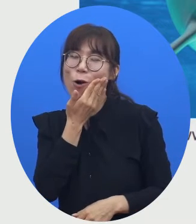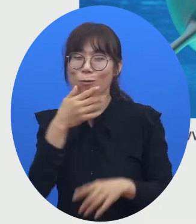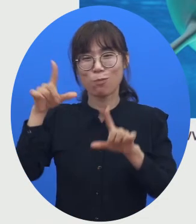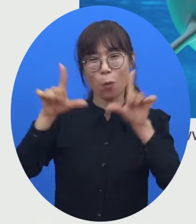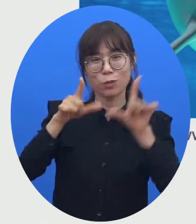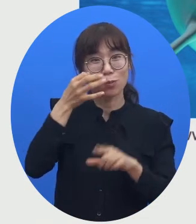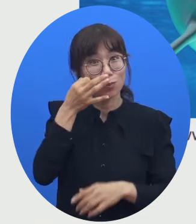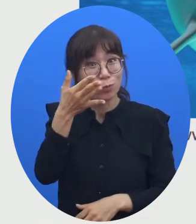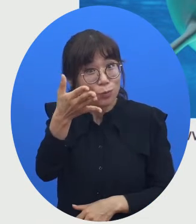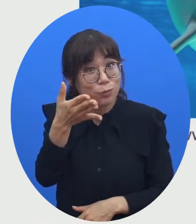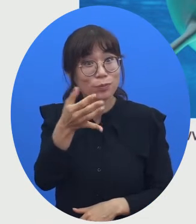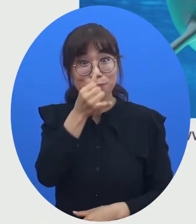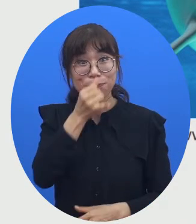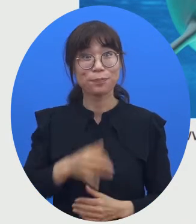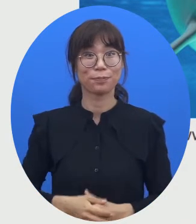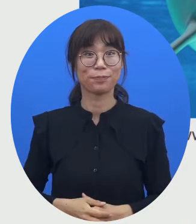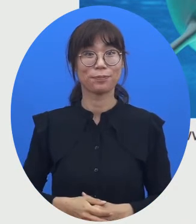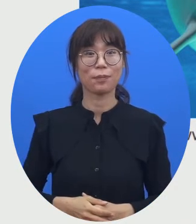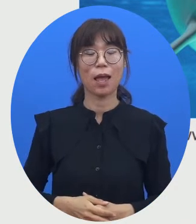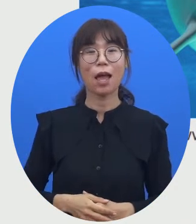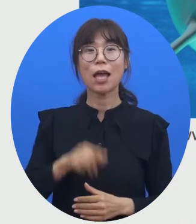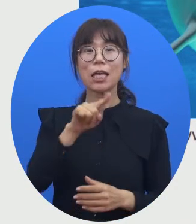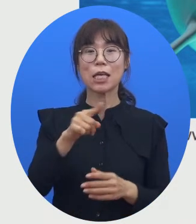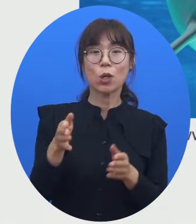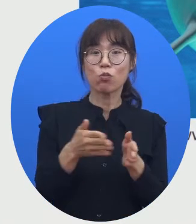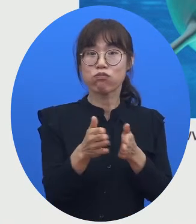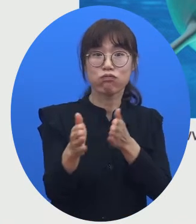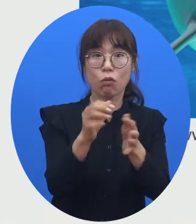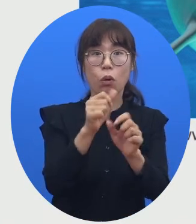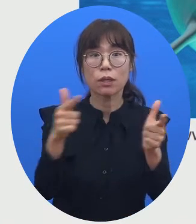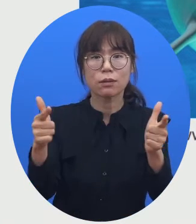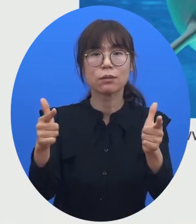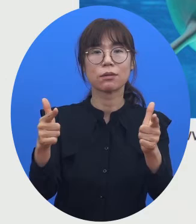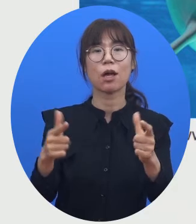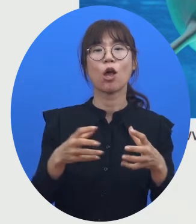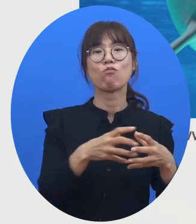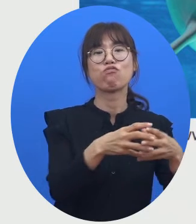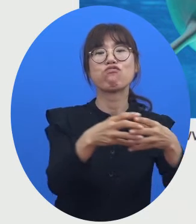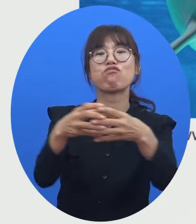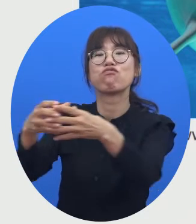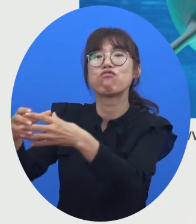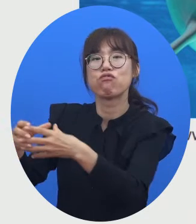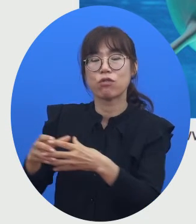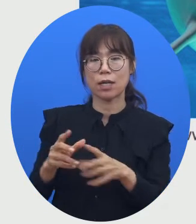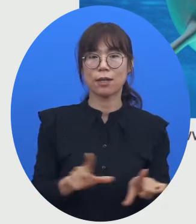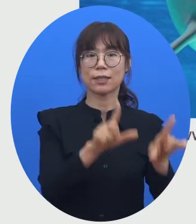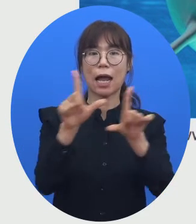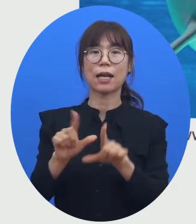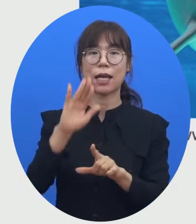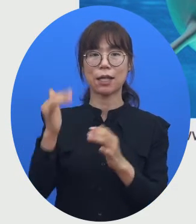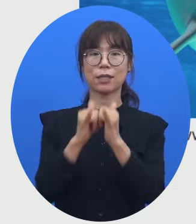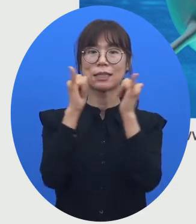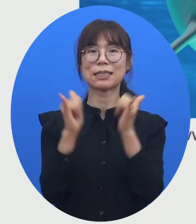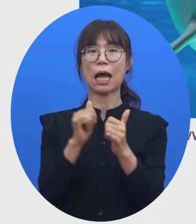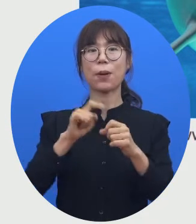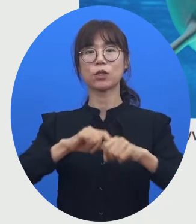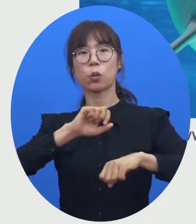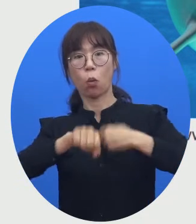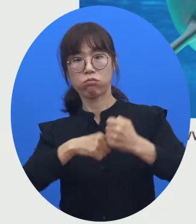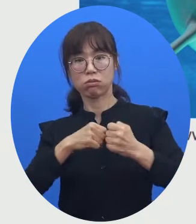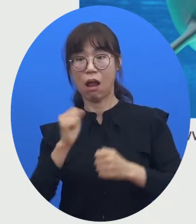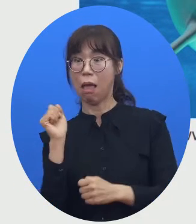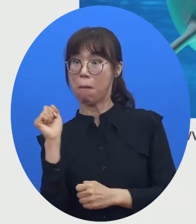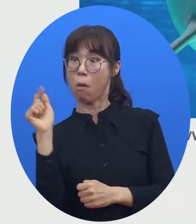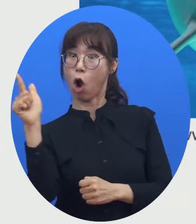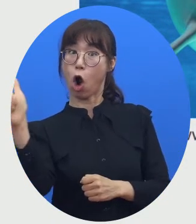이런 돌고래는 무리를 지어 생활하는 사회적 동물로 아주 멀리 떨어진 돌고래와 돌고래 사이에서도